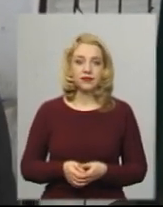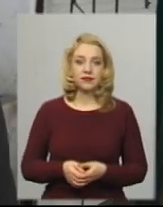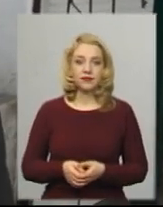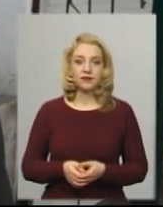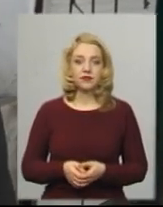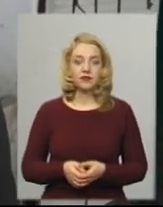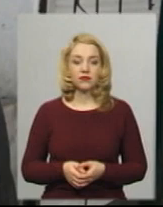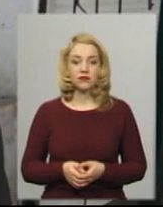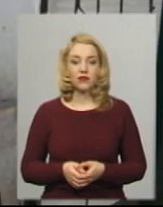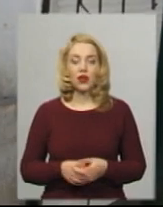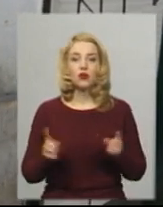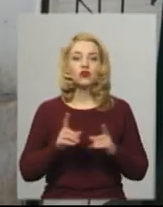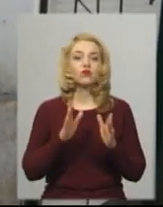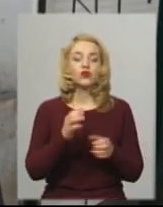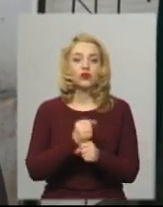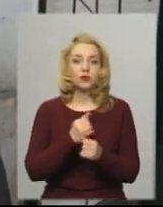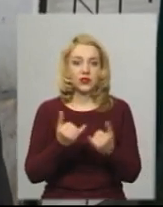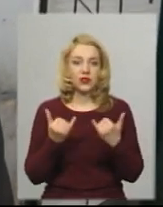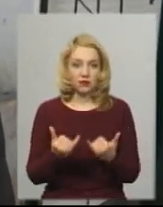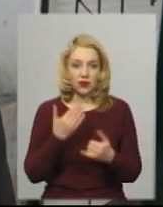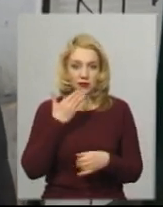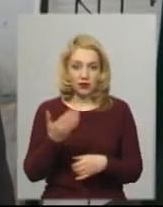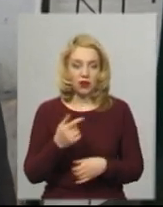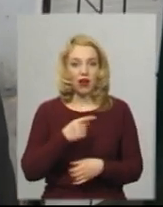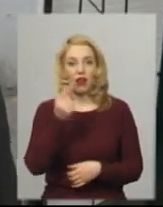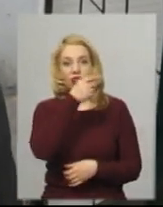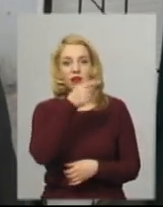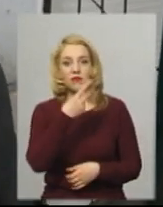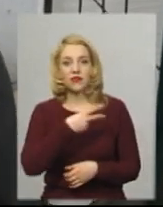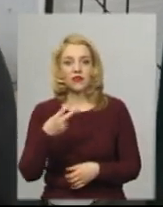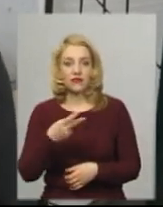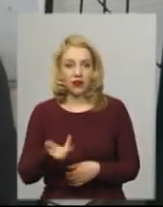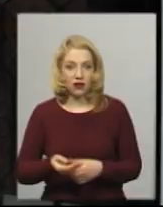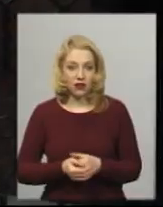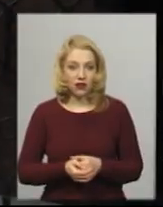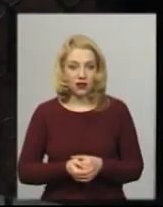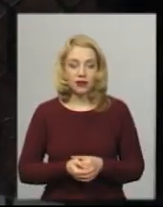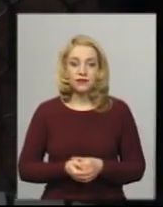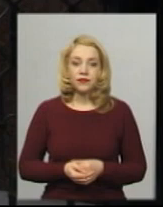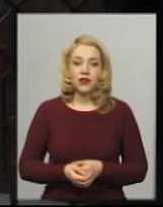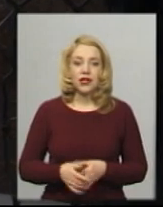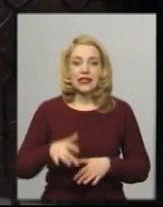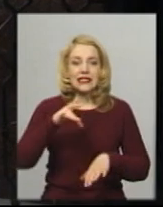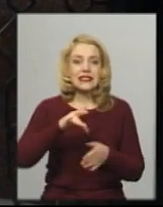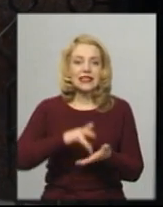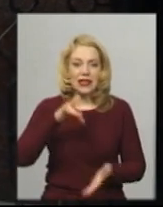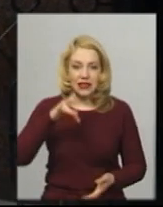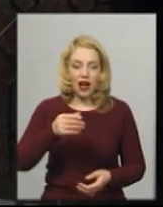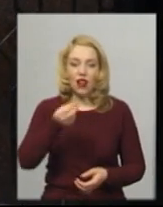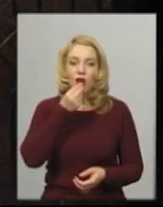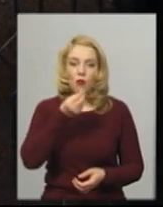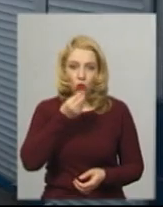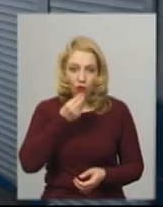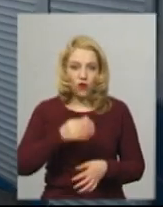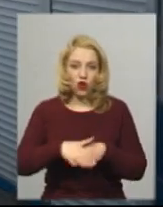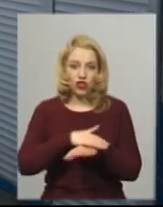Тепер що будете робити? А там по 22, ще дорожче. І немає, що рісти. Центральний продовольчий ринок ТОВТСЦ